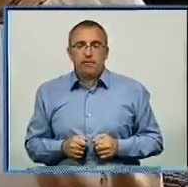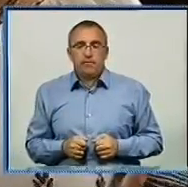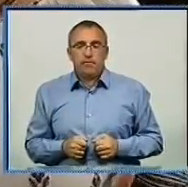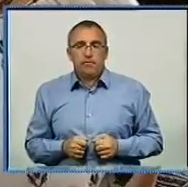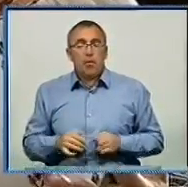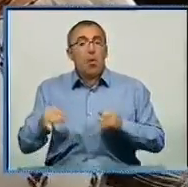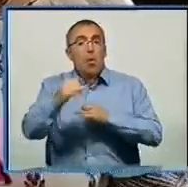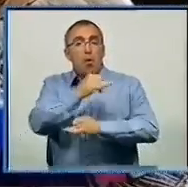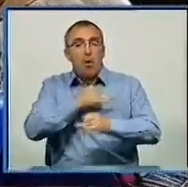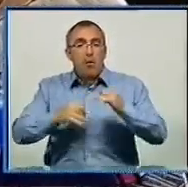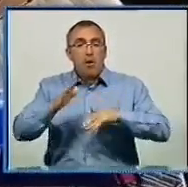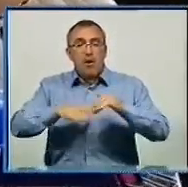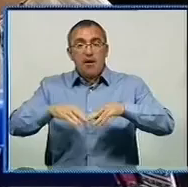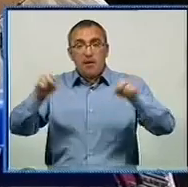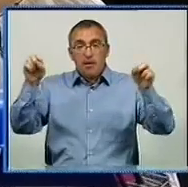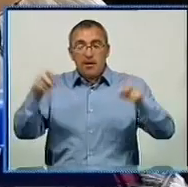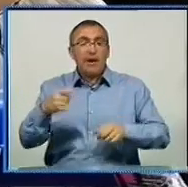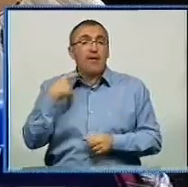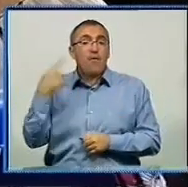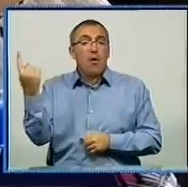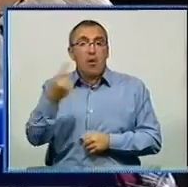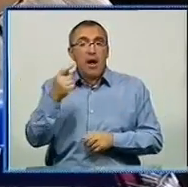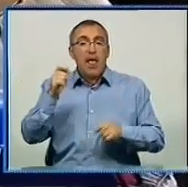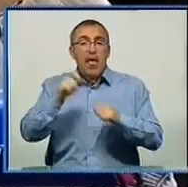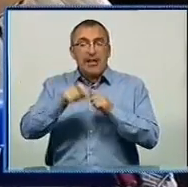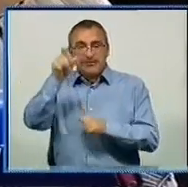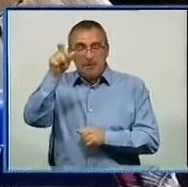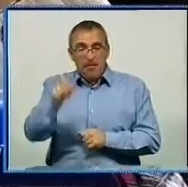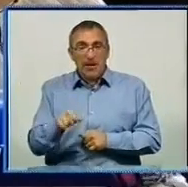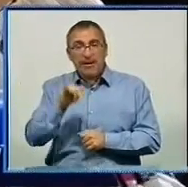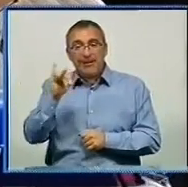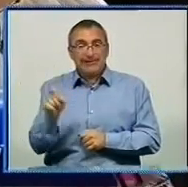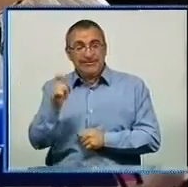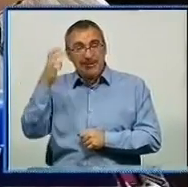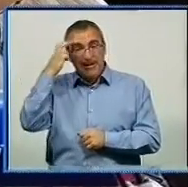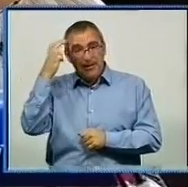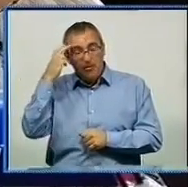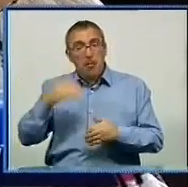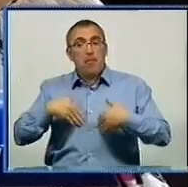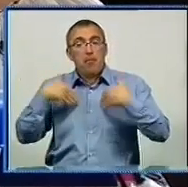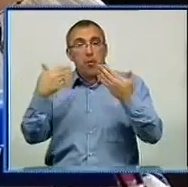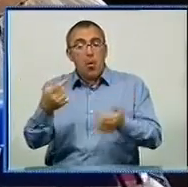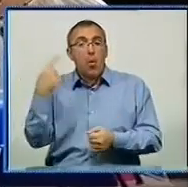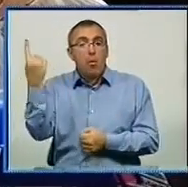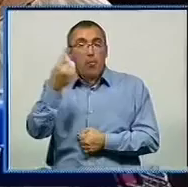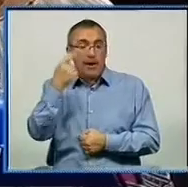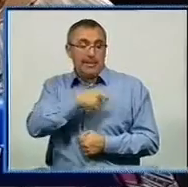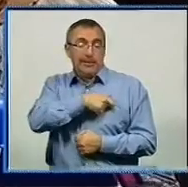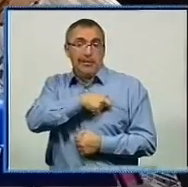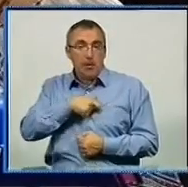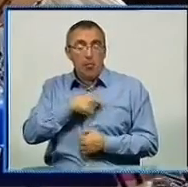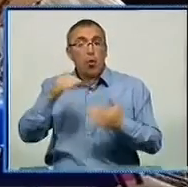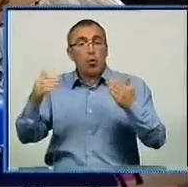Обговоривши з фахівцями Кіровоградської області і з експертами, які приїхали з Києва, запропонуємо обласним депутатам